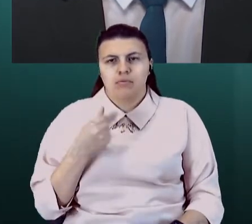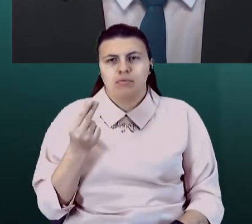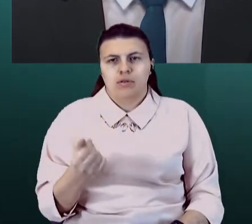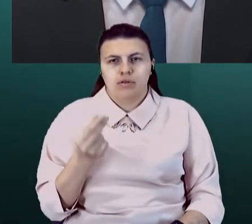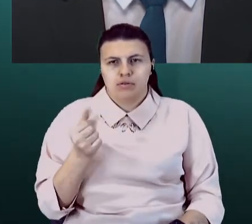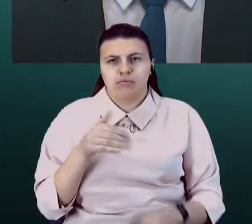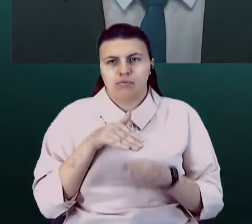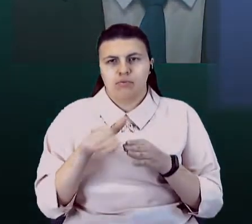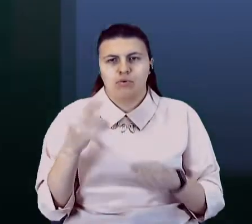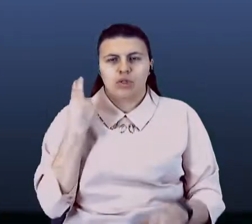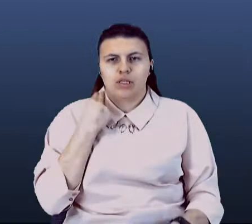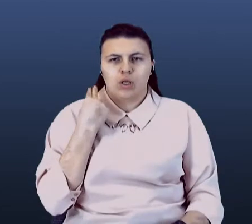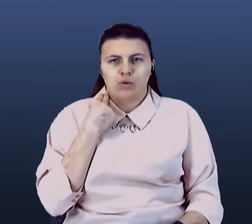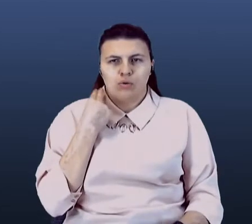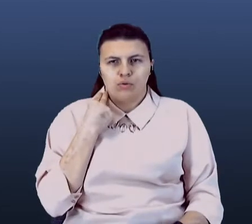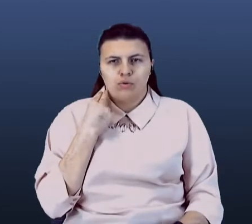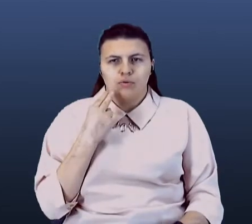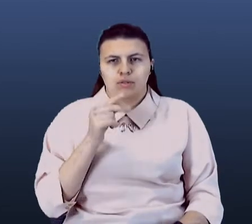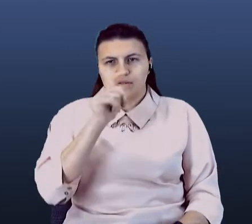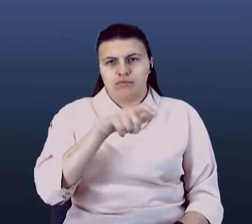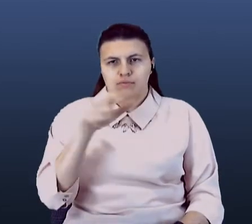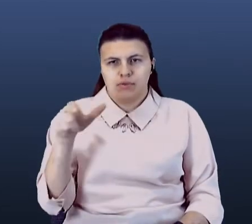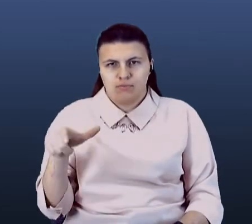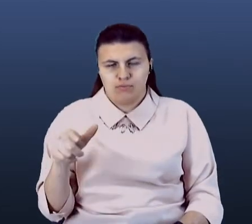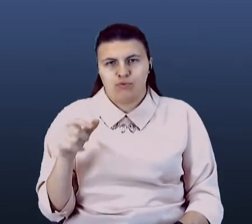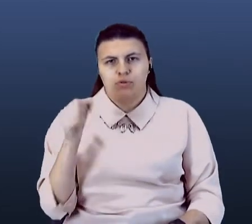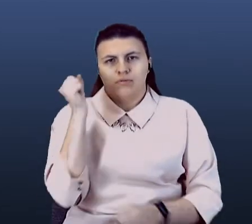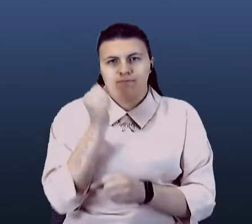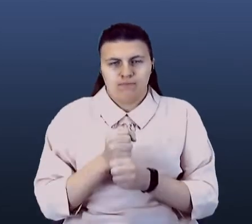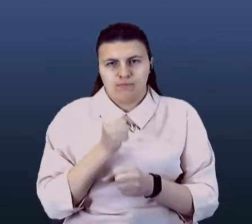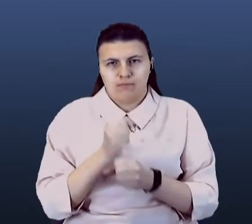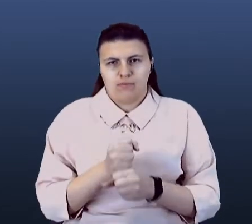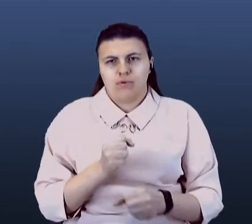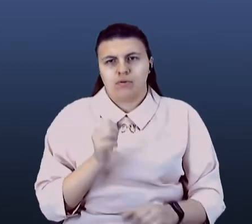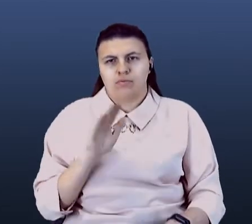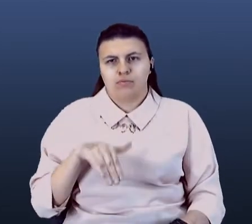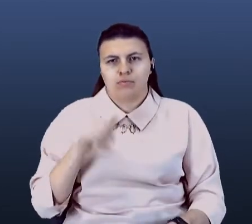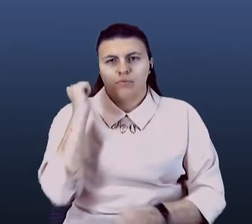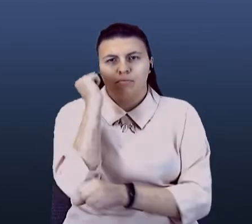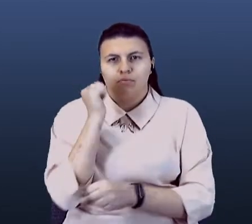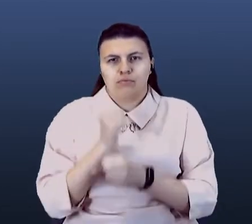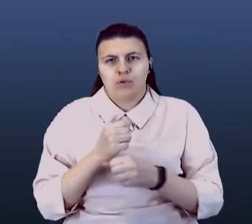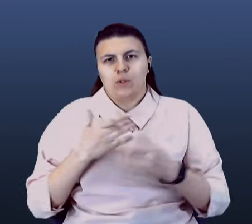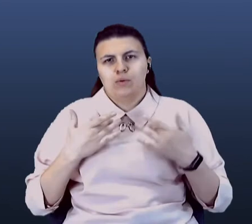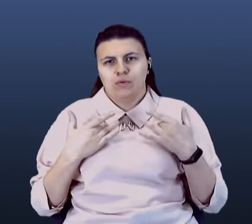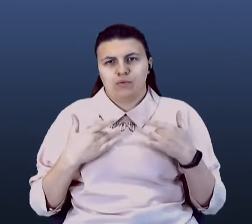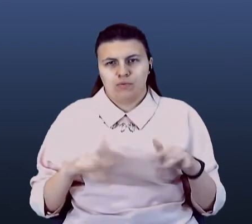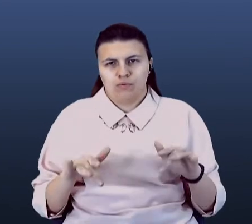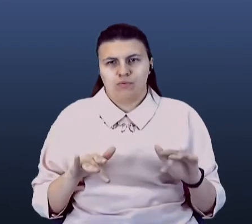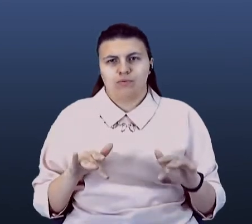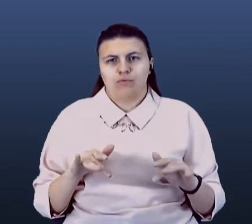налоги за наємних сотрудників за перший місяць, потім наємні сотрудники уволились і ухали искати